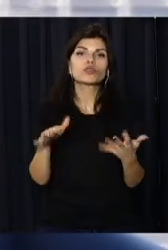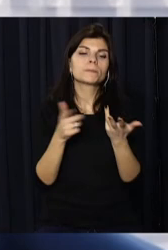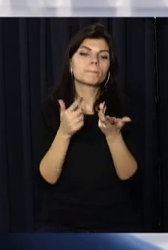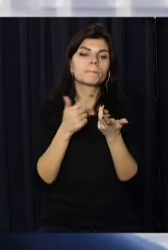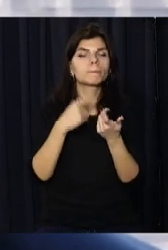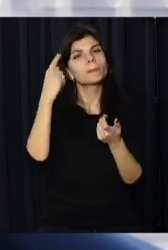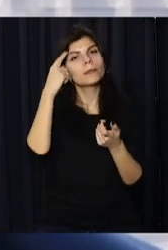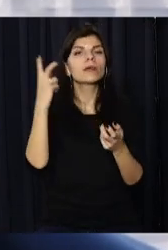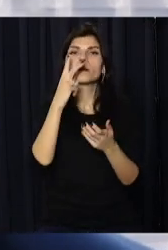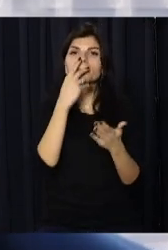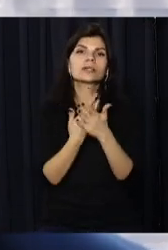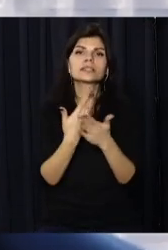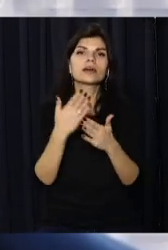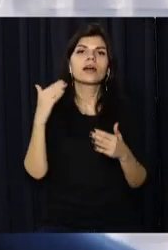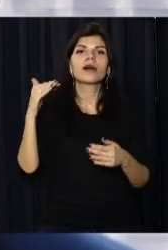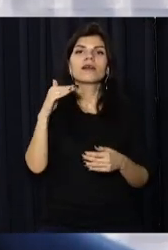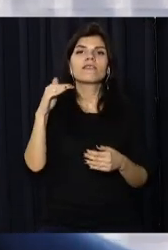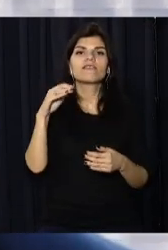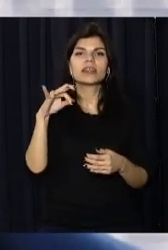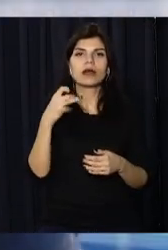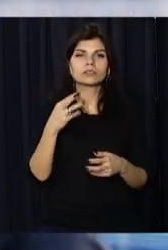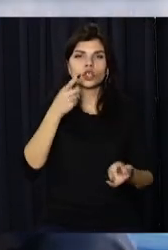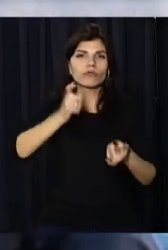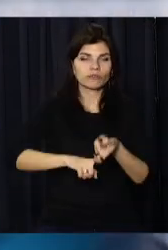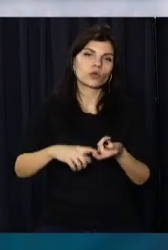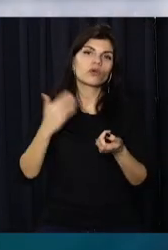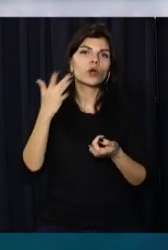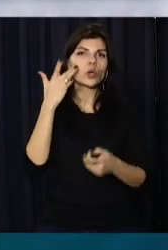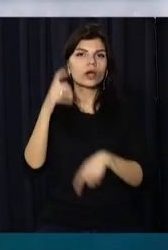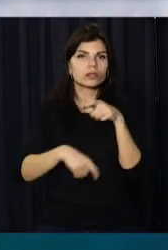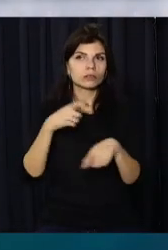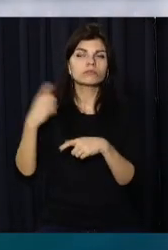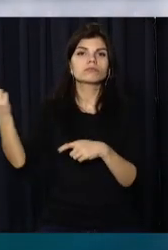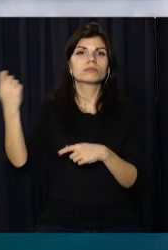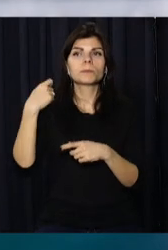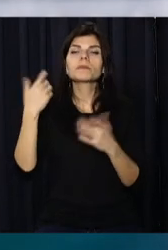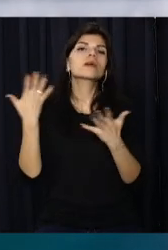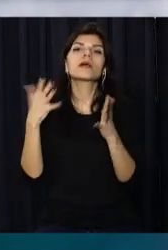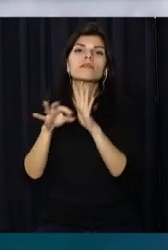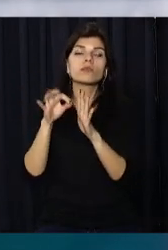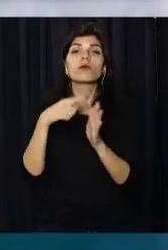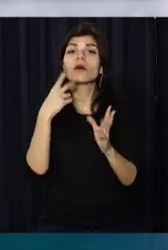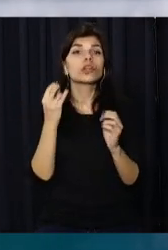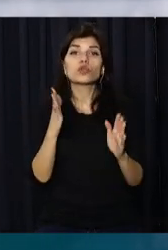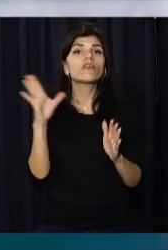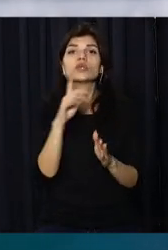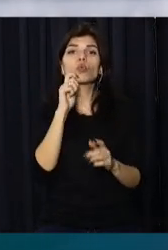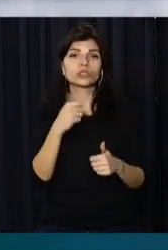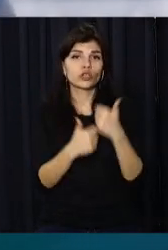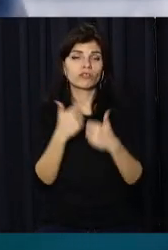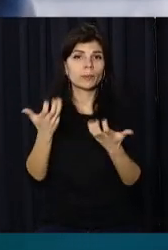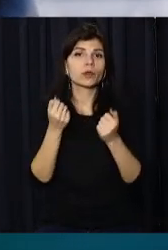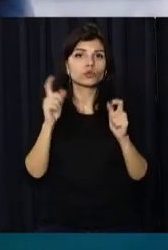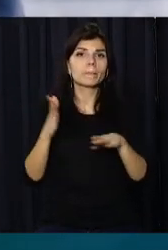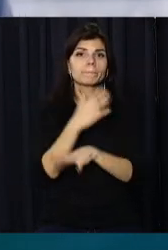представила нам федерація легкої атлетики офіційно. Стадіон планирується не тільки всю українську приймати соревновання, а й